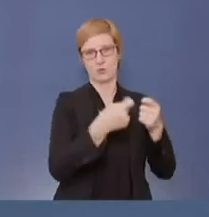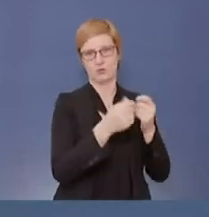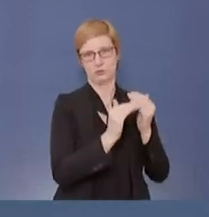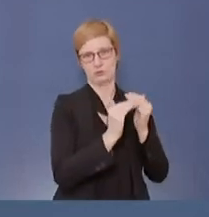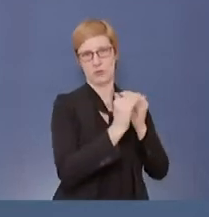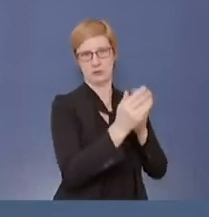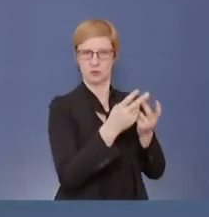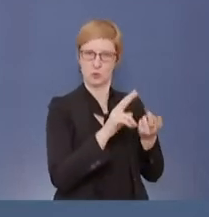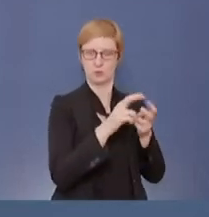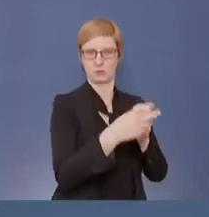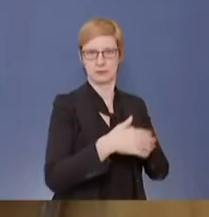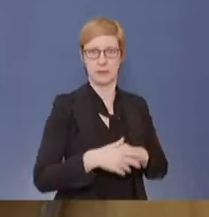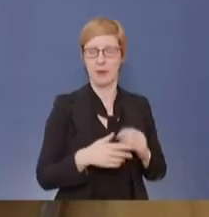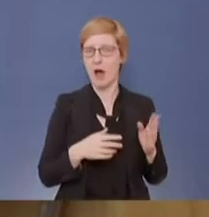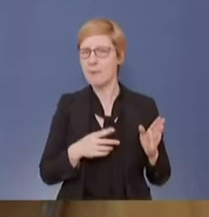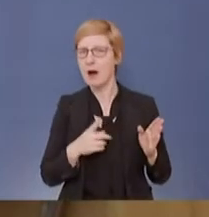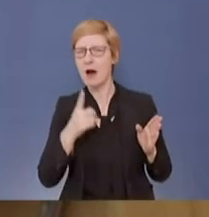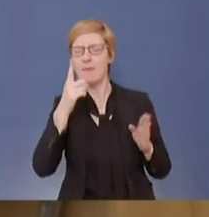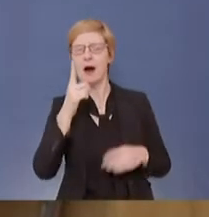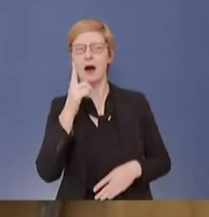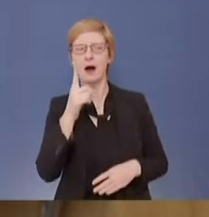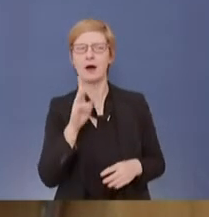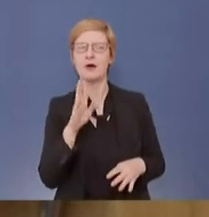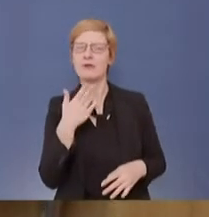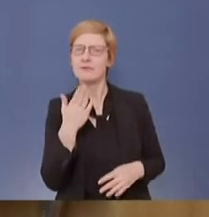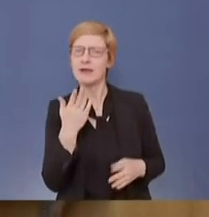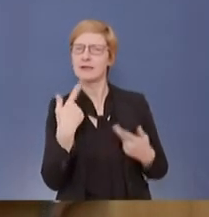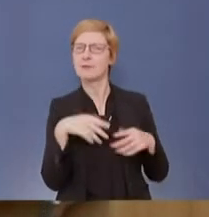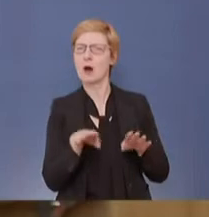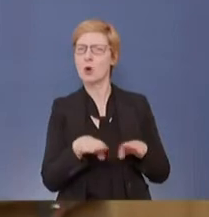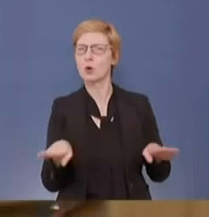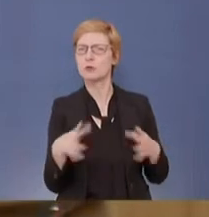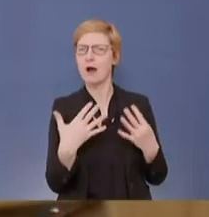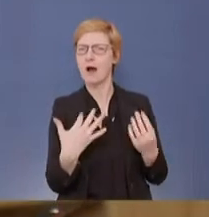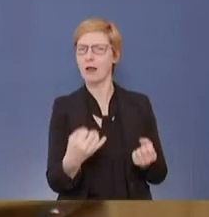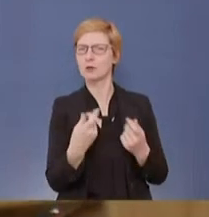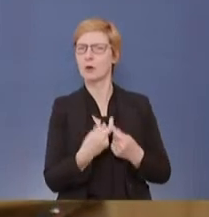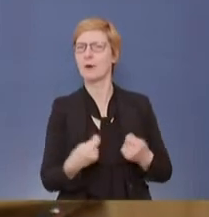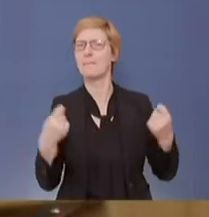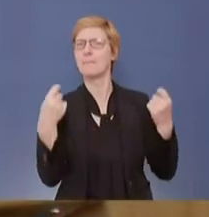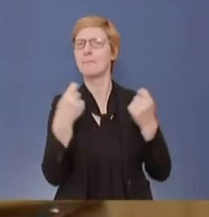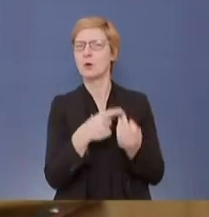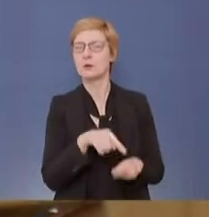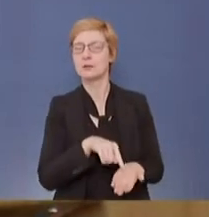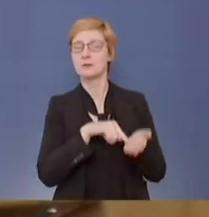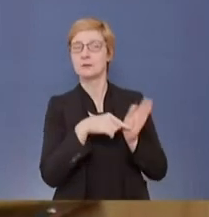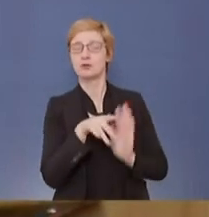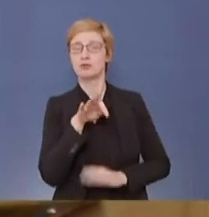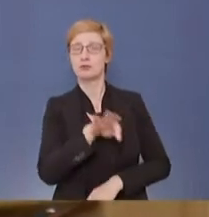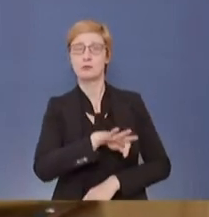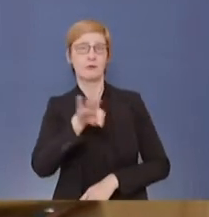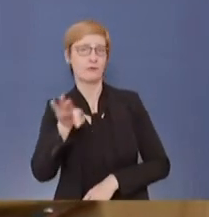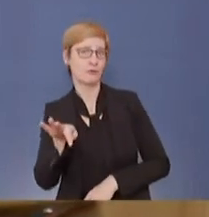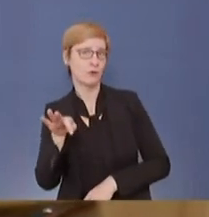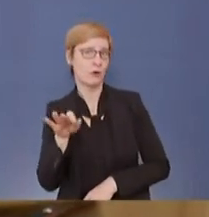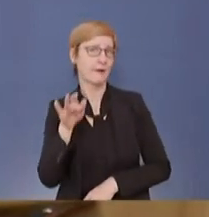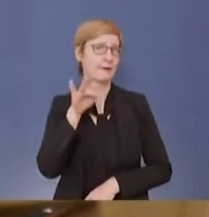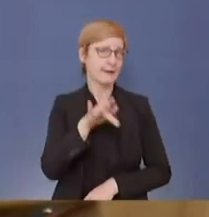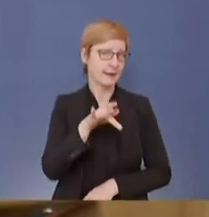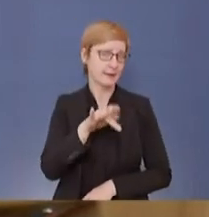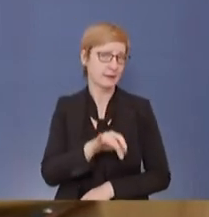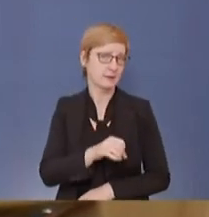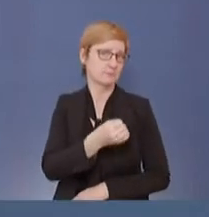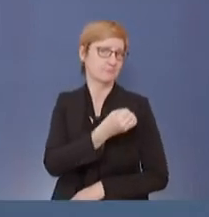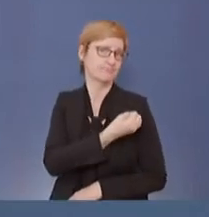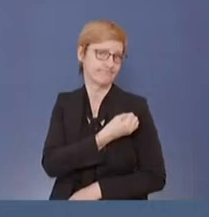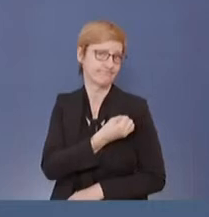Aber können Sie dann vielleicht trotzdem nochmal die Grundsatzhaltung des Bundes schildern? Sind Sie dafür oder sind Sie dagegen, dass es diese Ausnahmen